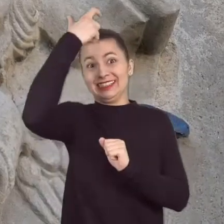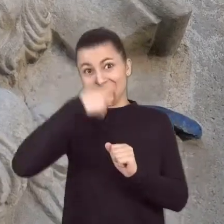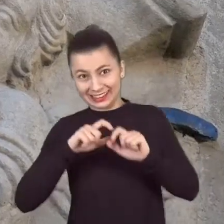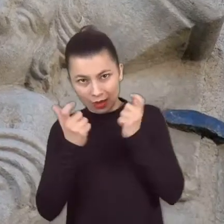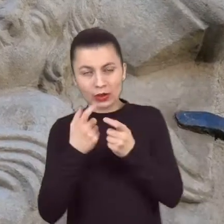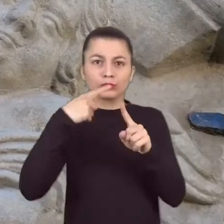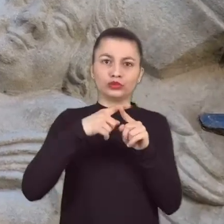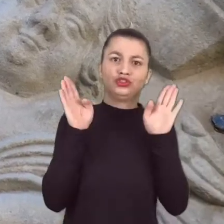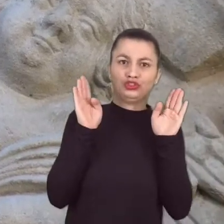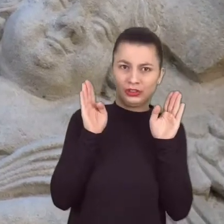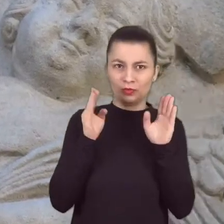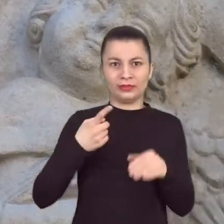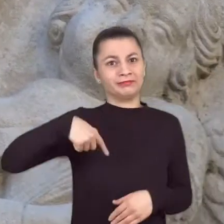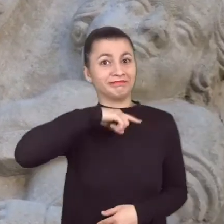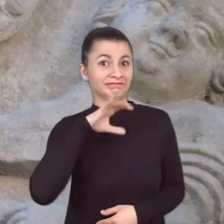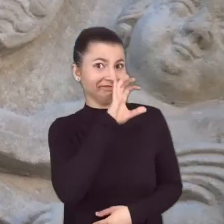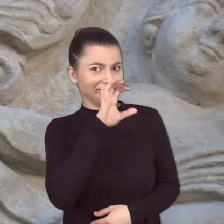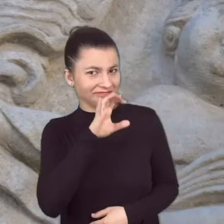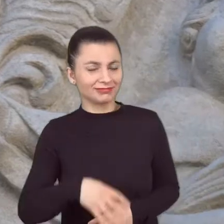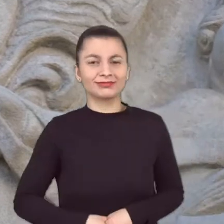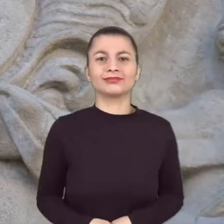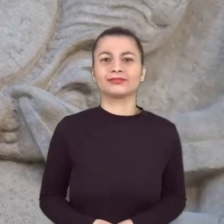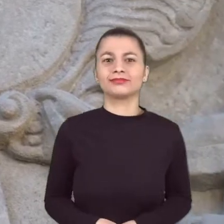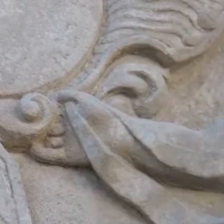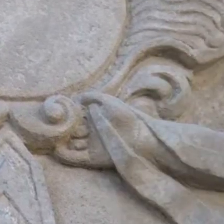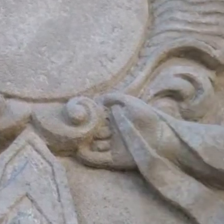skrzydłami. Przyjrzyjmy się niektórych.